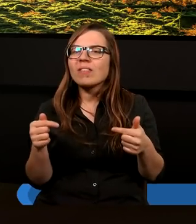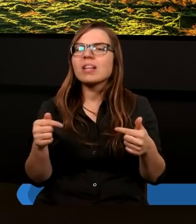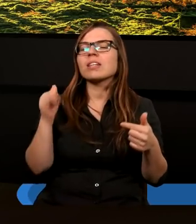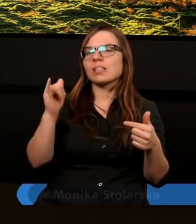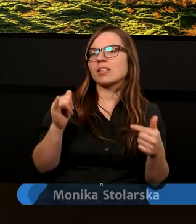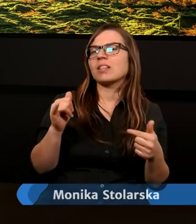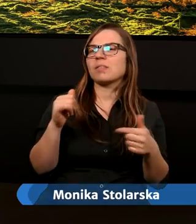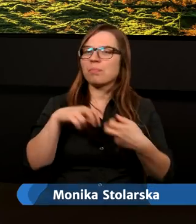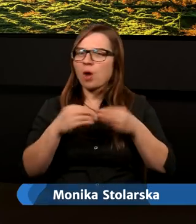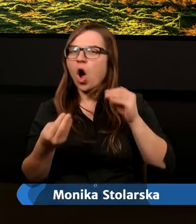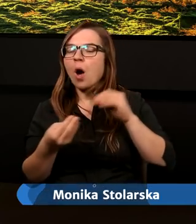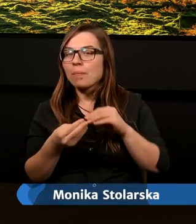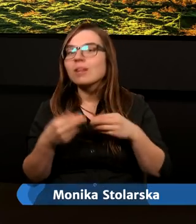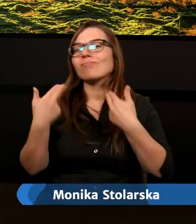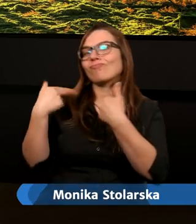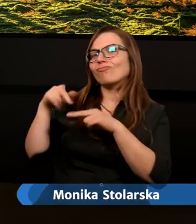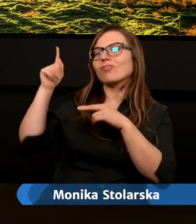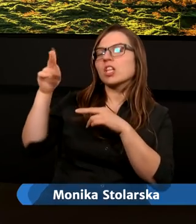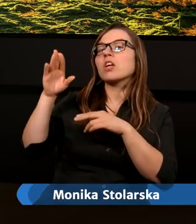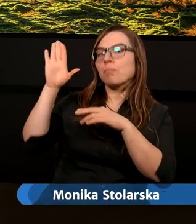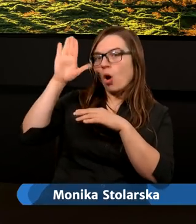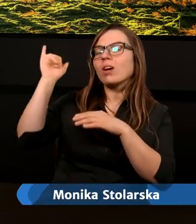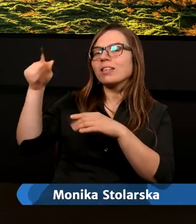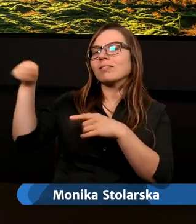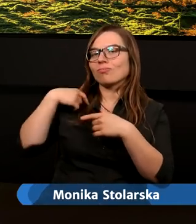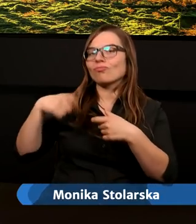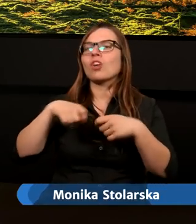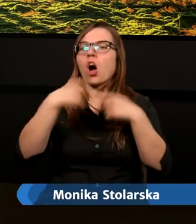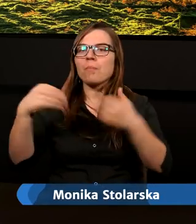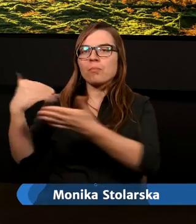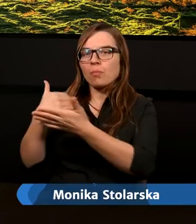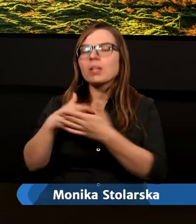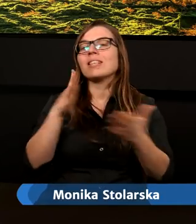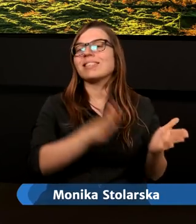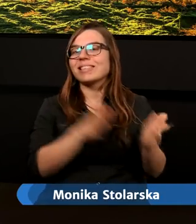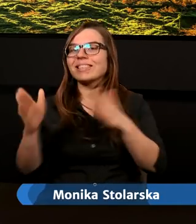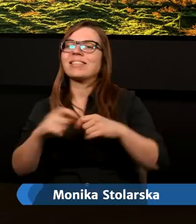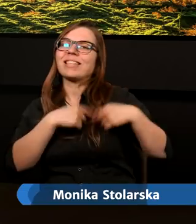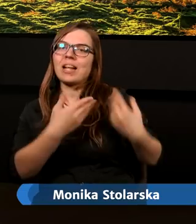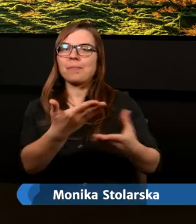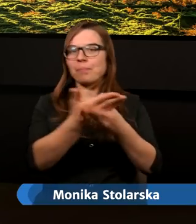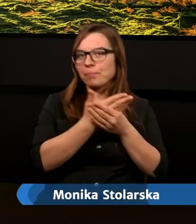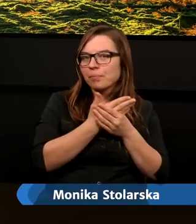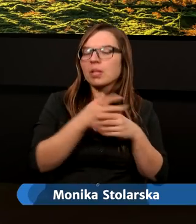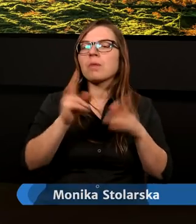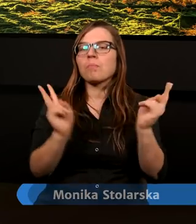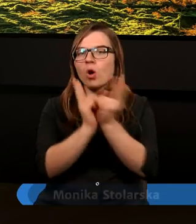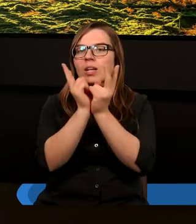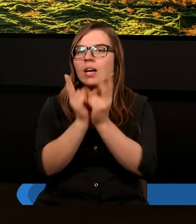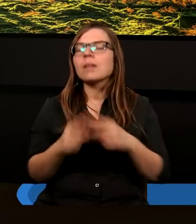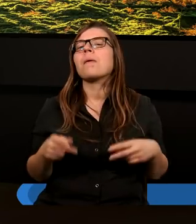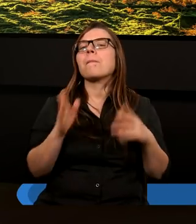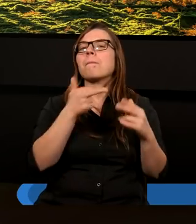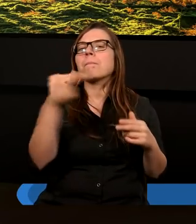i problemy po Bożemu rozwiązywać. Zapraszam już dzisiaj serdecznie na kolejne spotkanie, które będzie